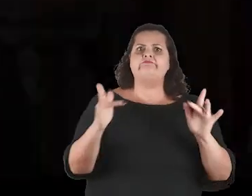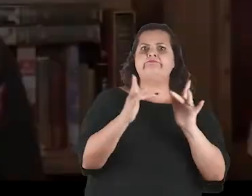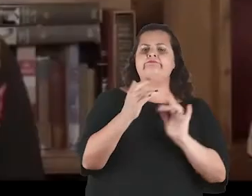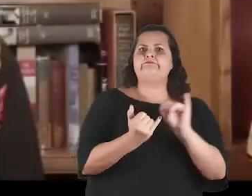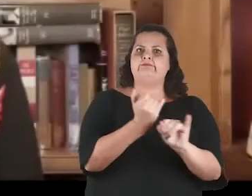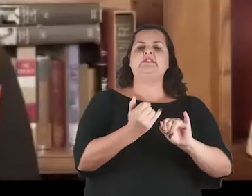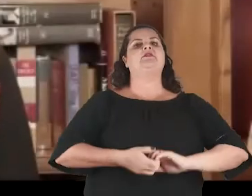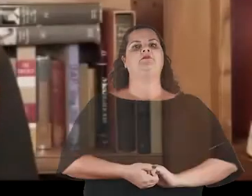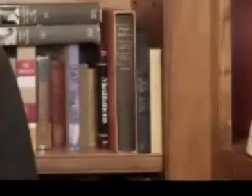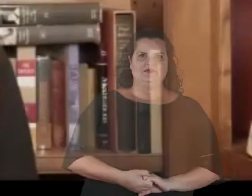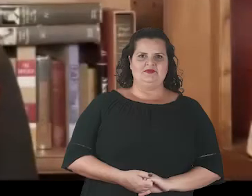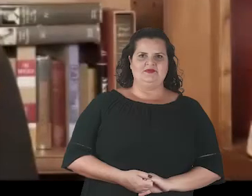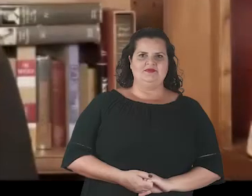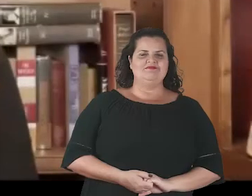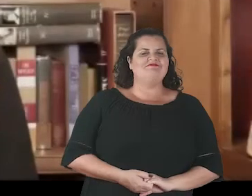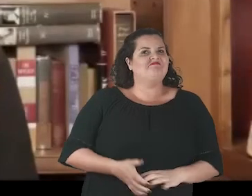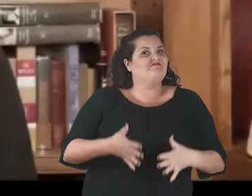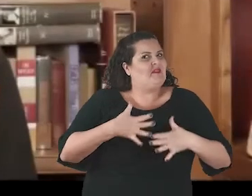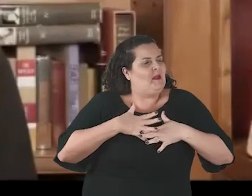digital.